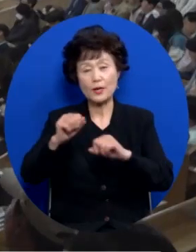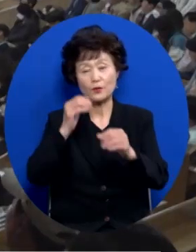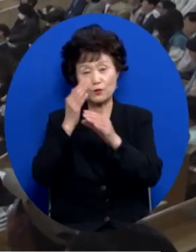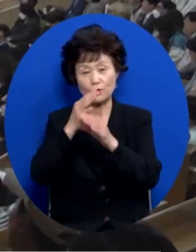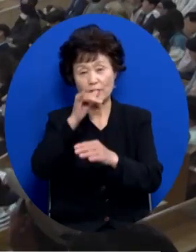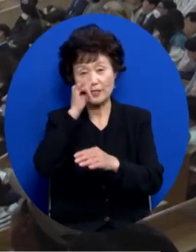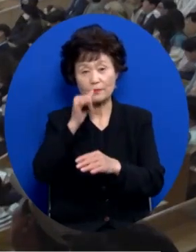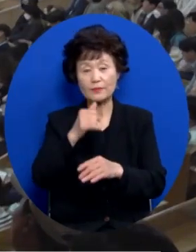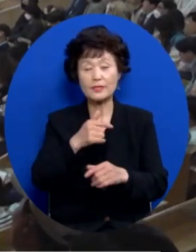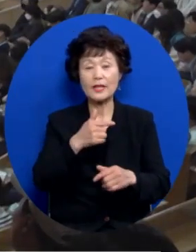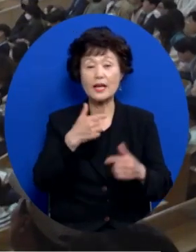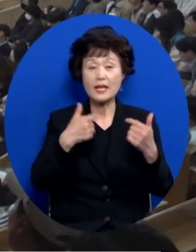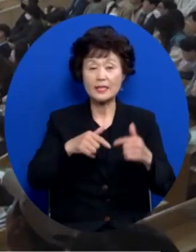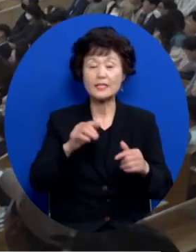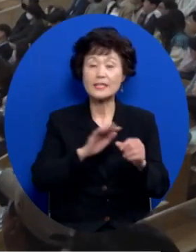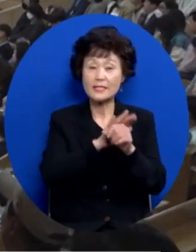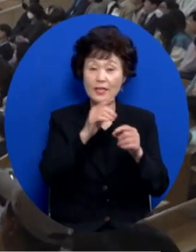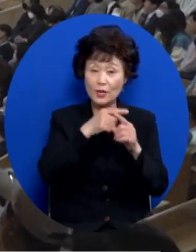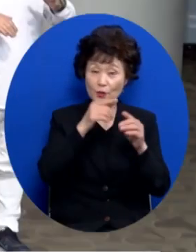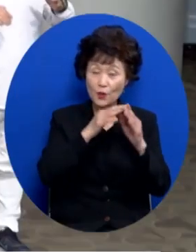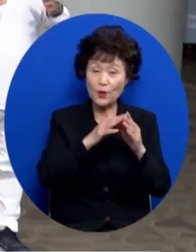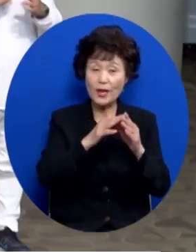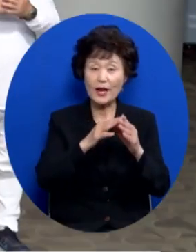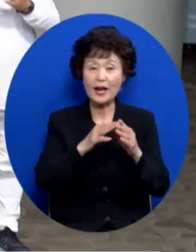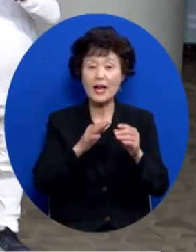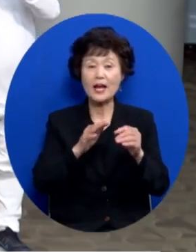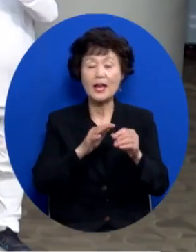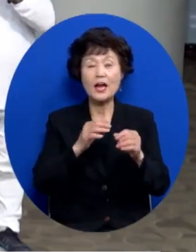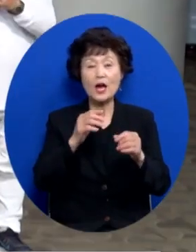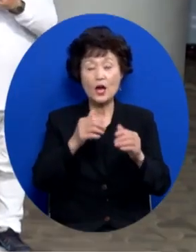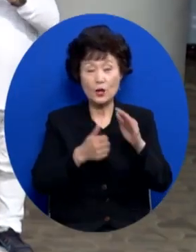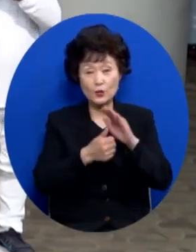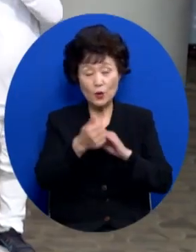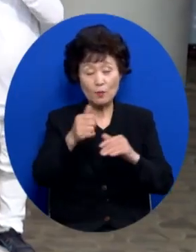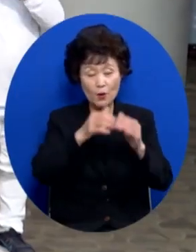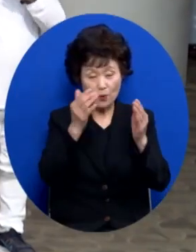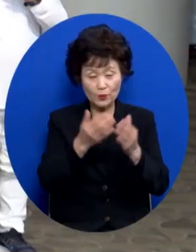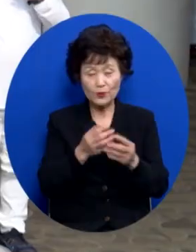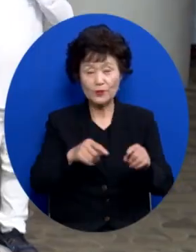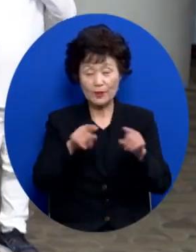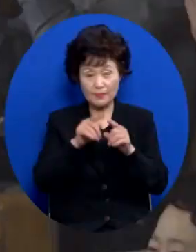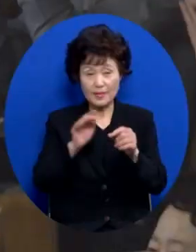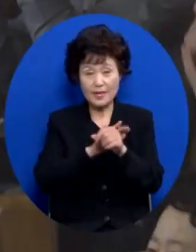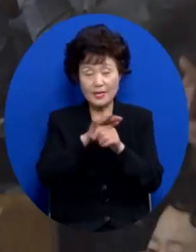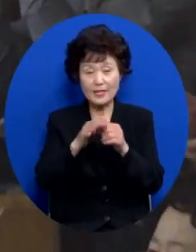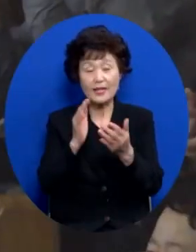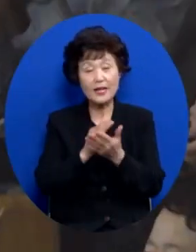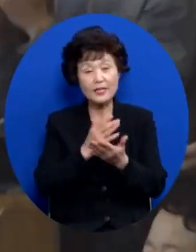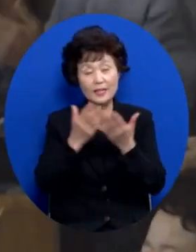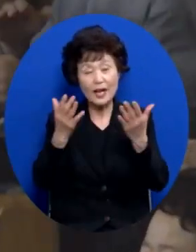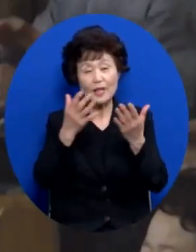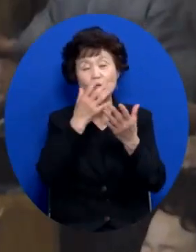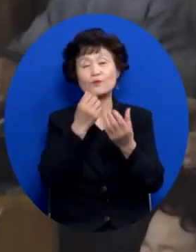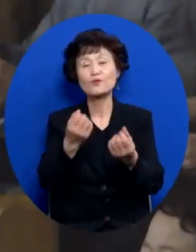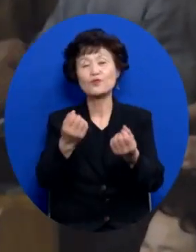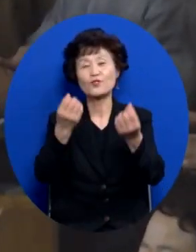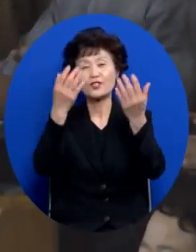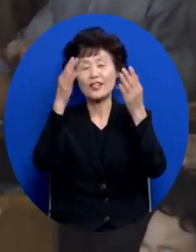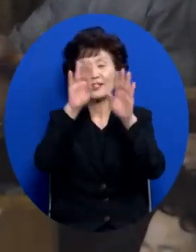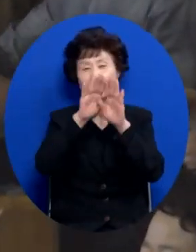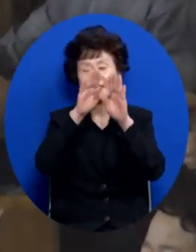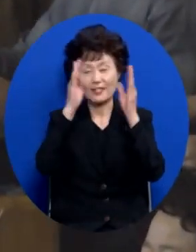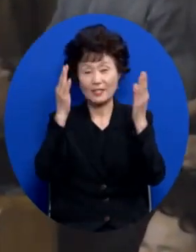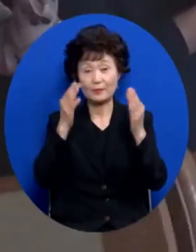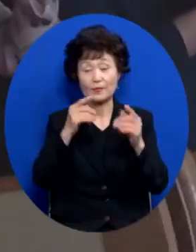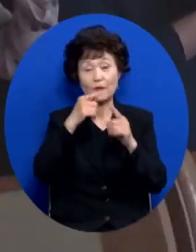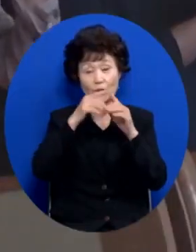늘사랑교회가 4월 장애인의 날을 맞이해 소망공동체와 함께 사랑나눈 축제를 개최했습니다. 교회의